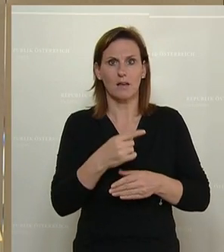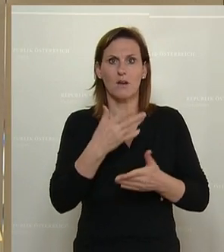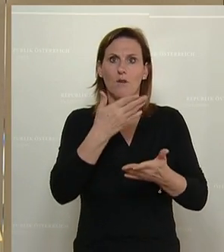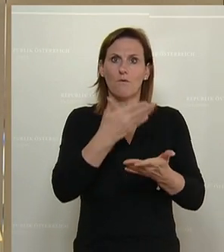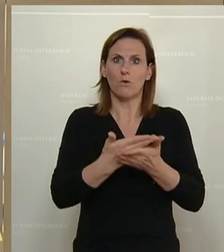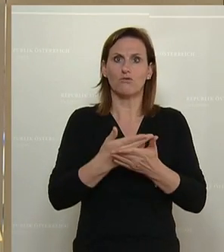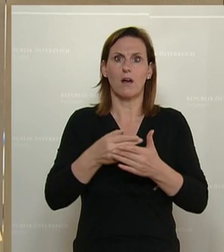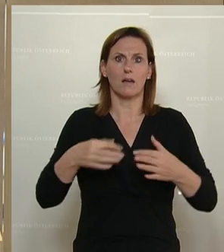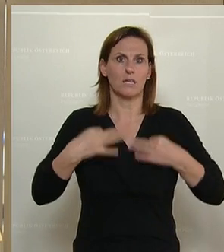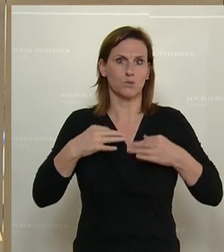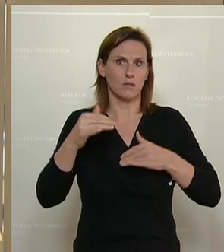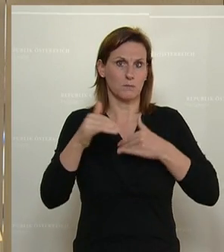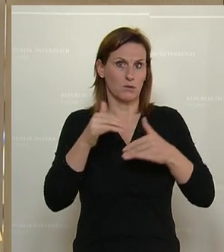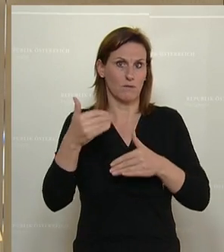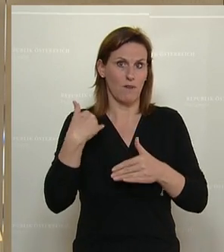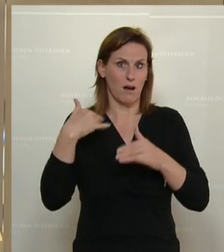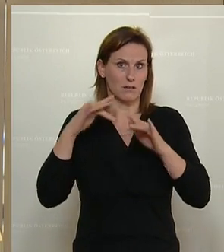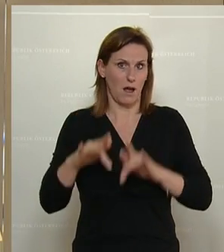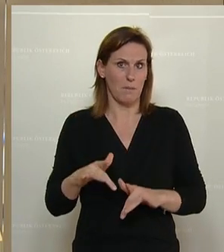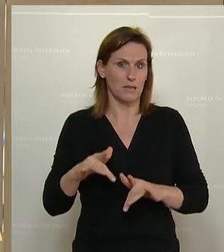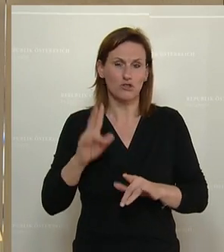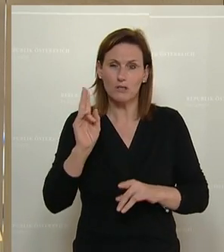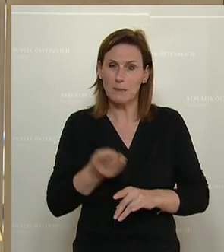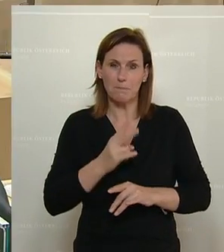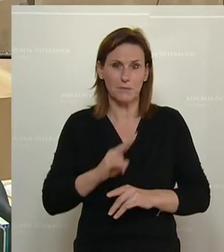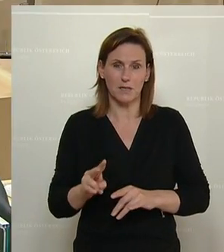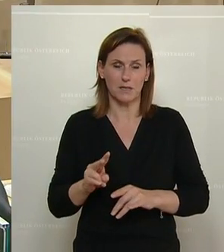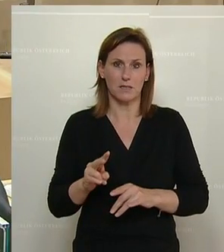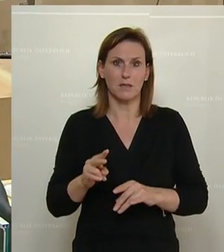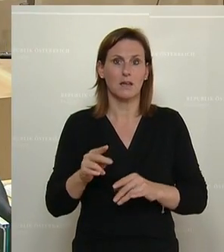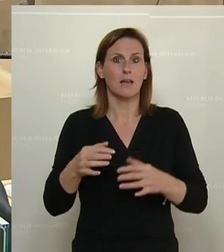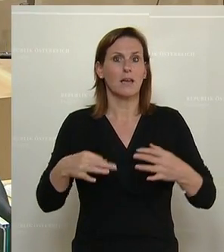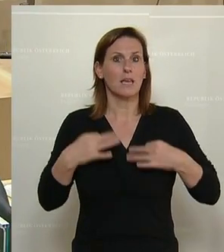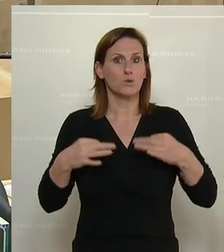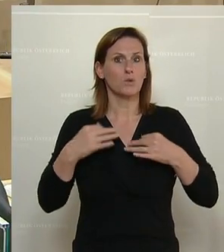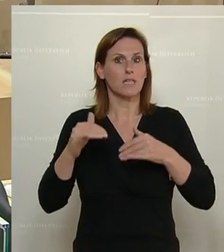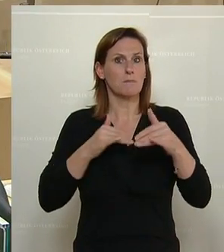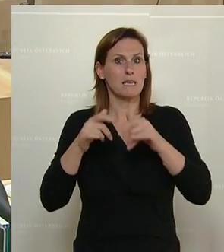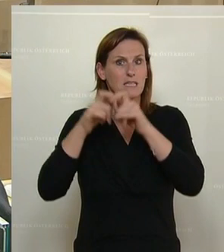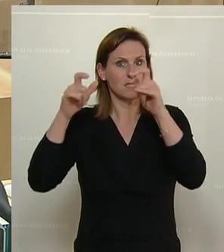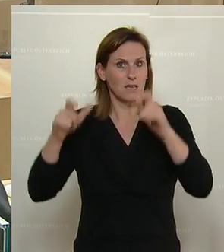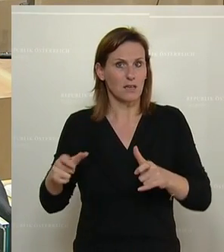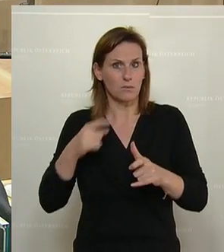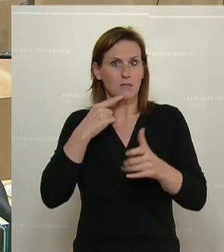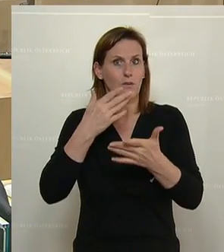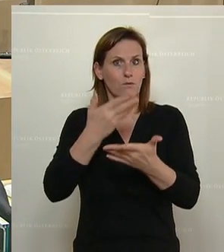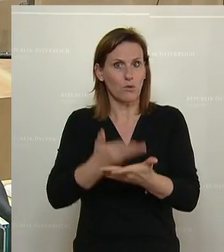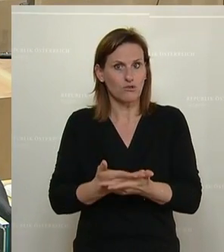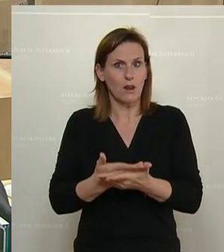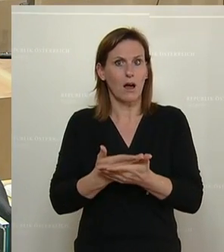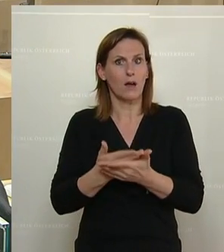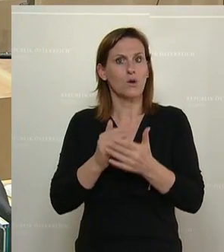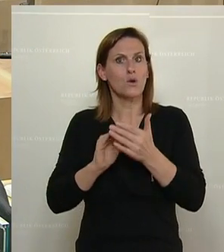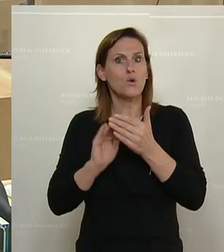Vorschlag des Gesundheitsministeriums war, das war es nicht. Das Gesundheitsministerium hat vorgeschlagen, von